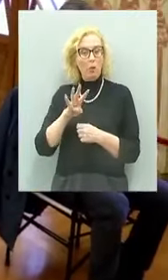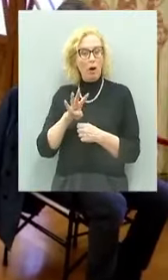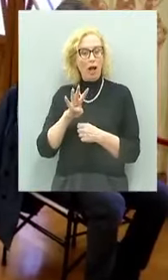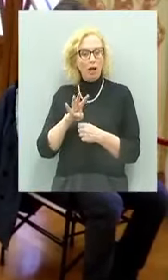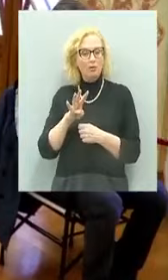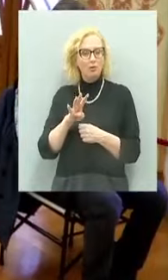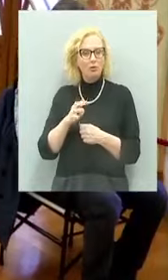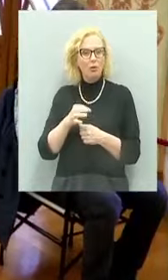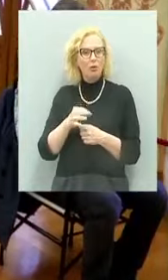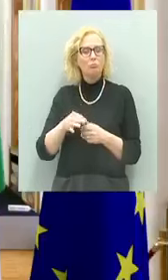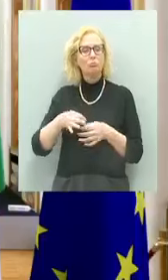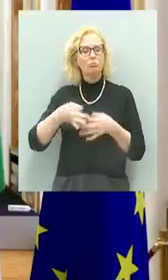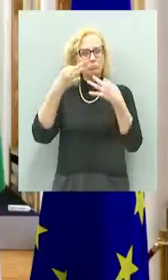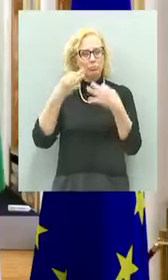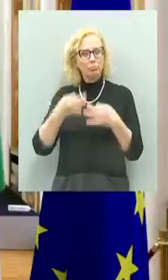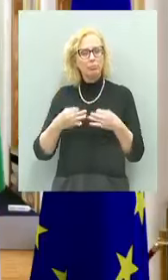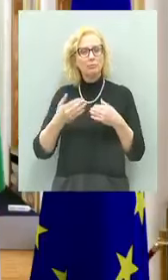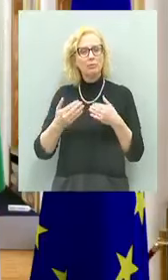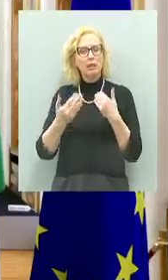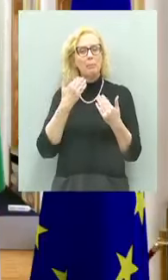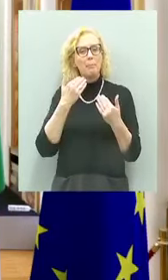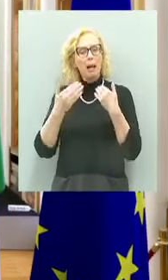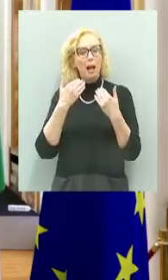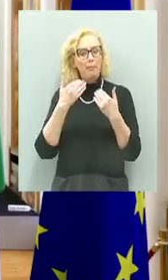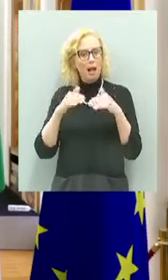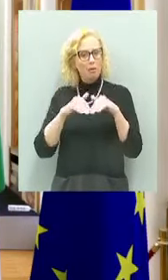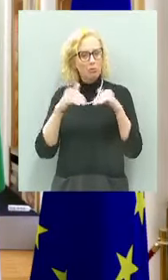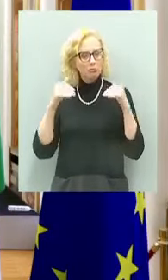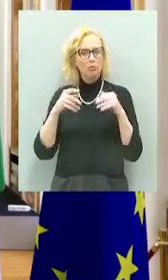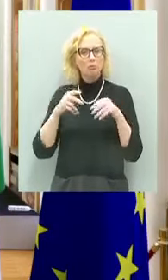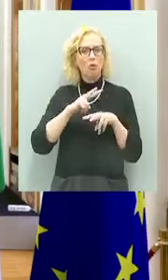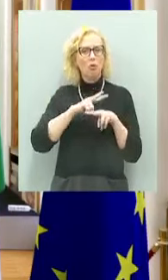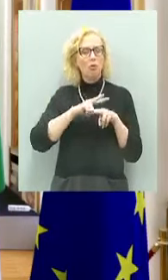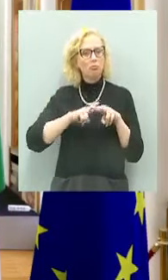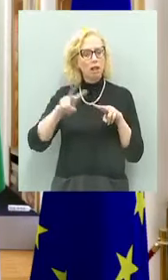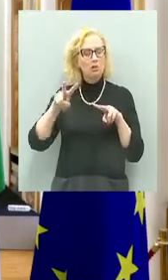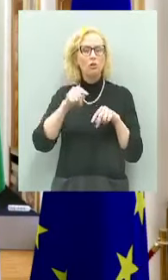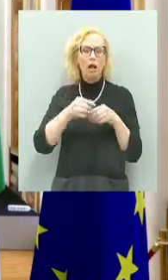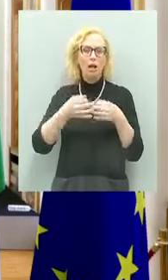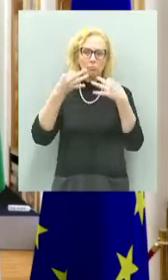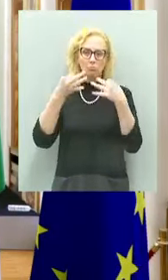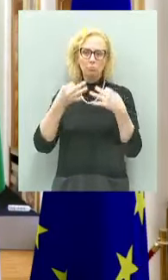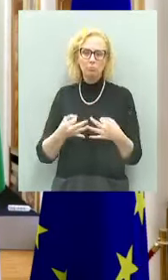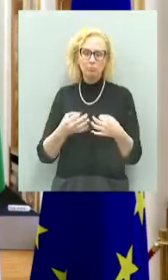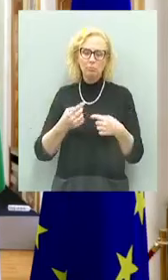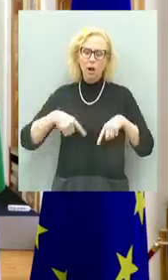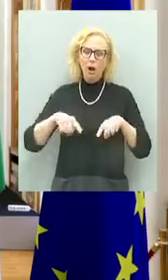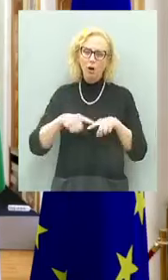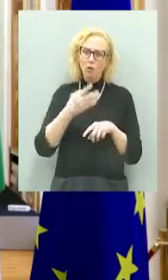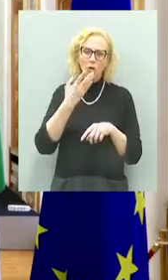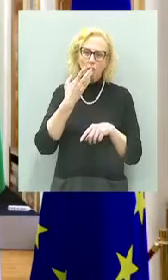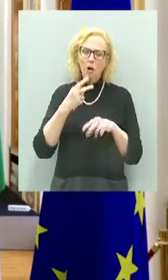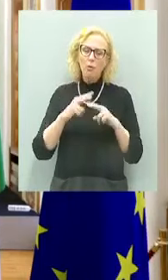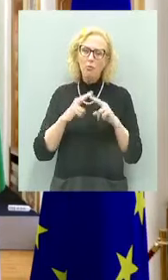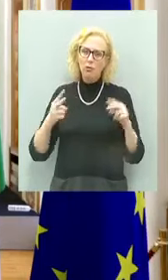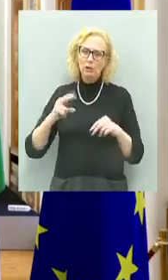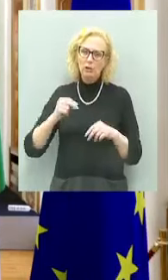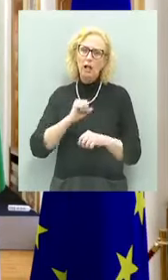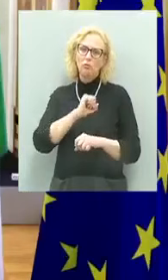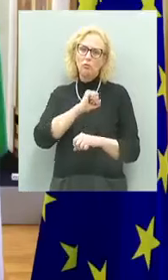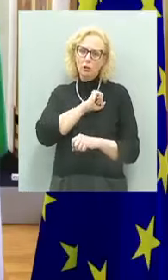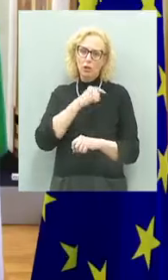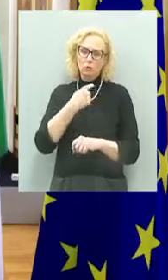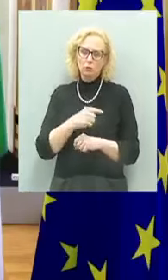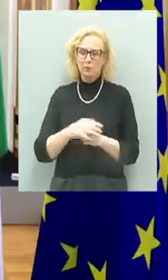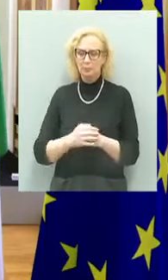questa giornata dal Parlamento nazionale. Vogliamo fortemente crederci anche come Provincia Autonoma di Trento.